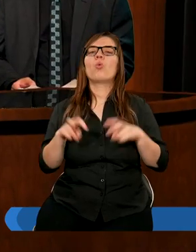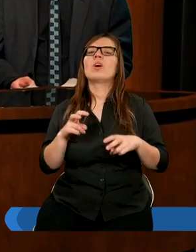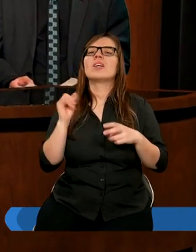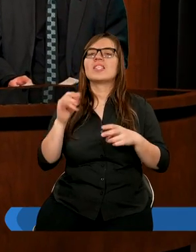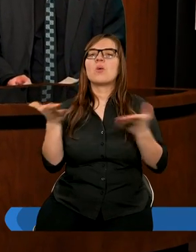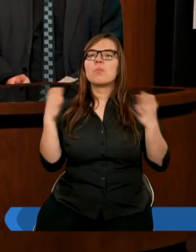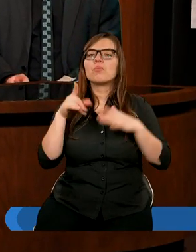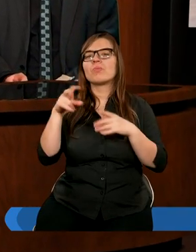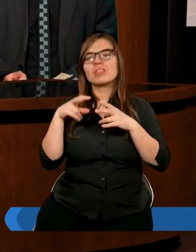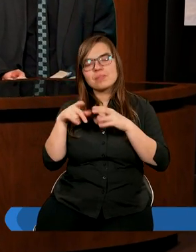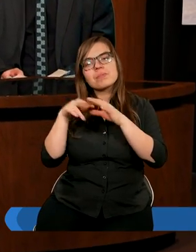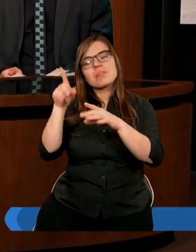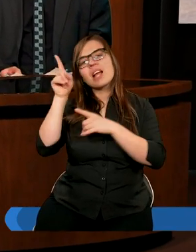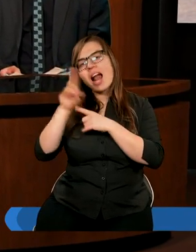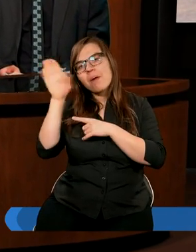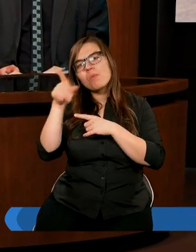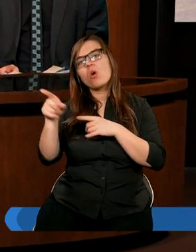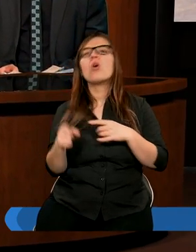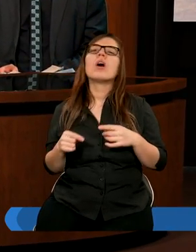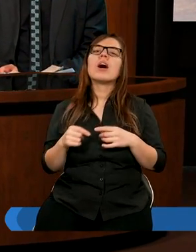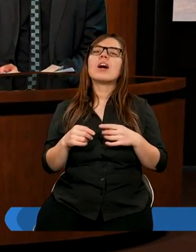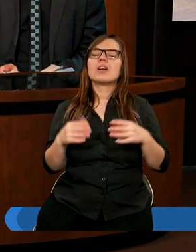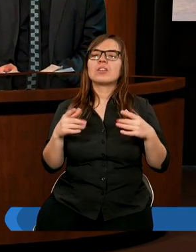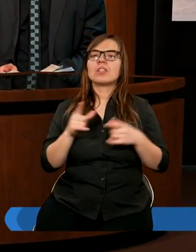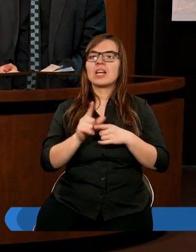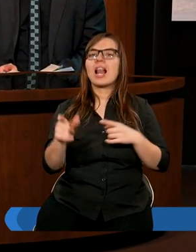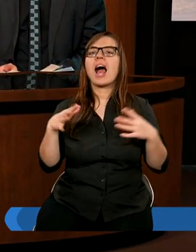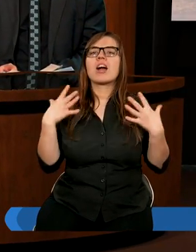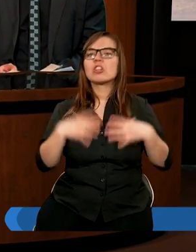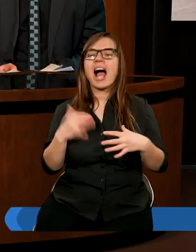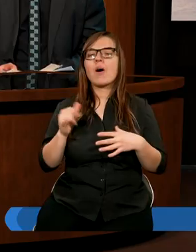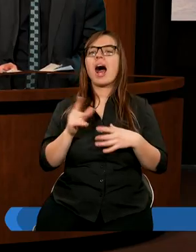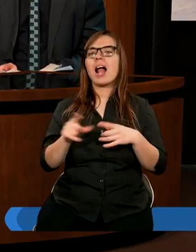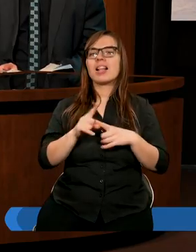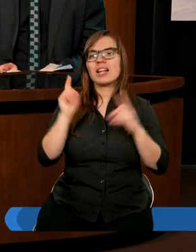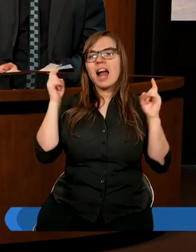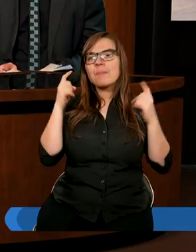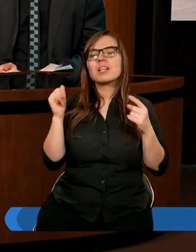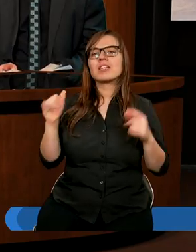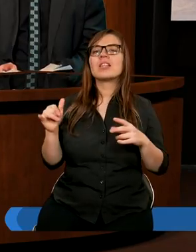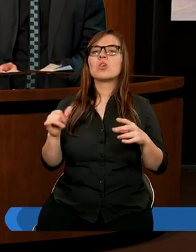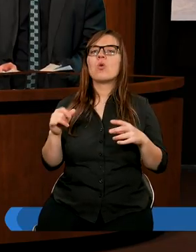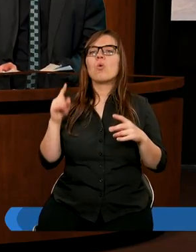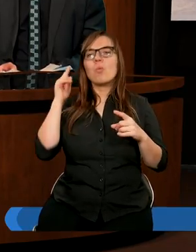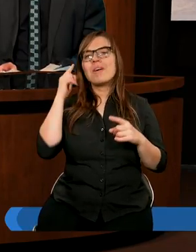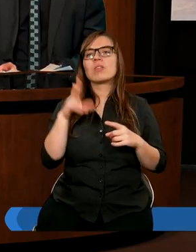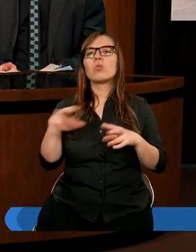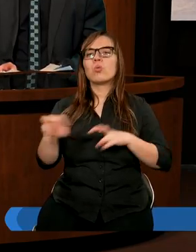błogosławieństwem nie tylko dla ciała, ale też i dla psychiki, dla umysłu.